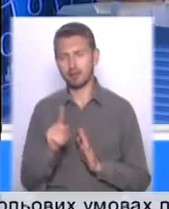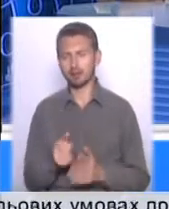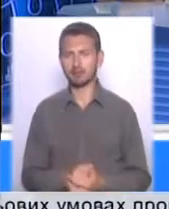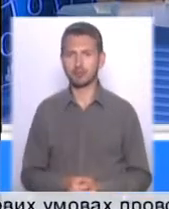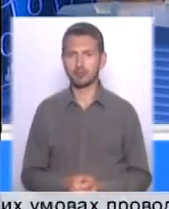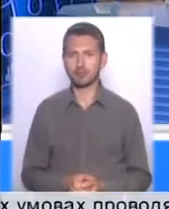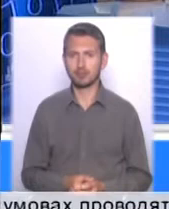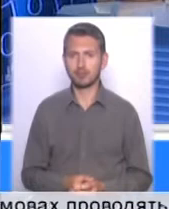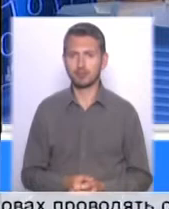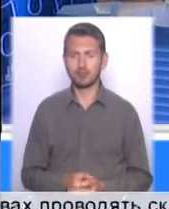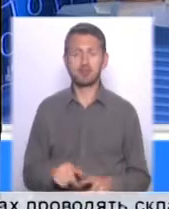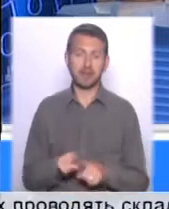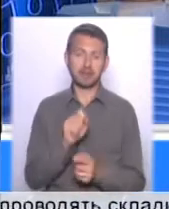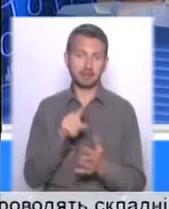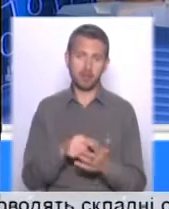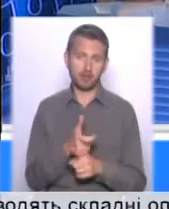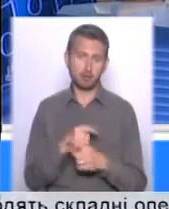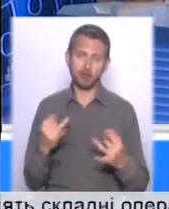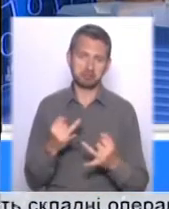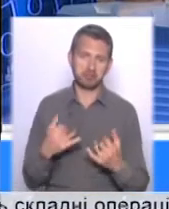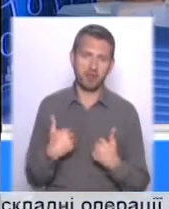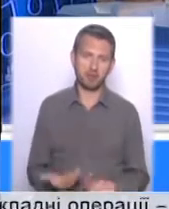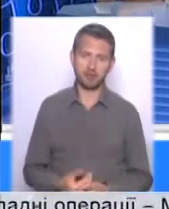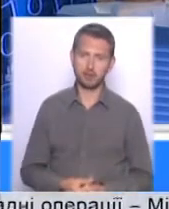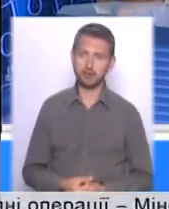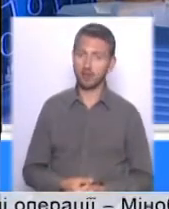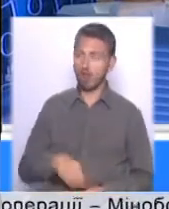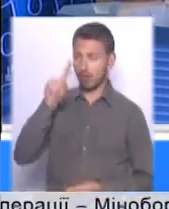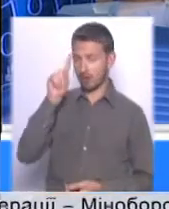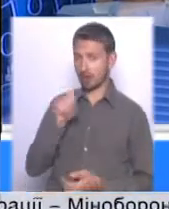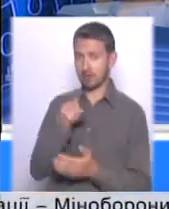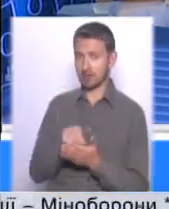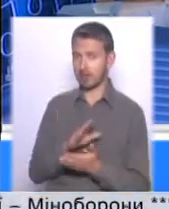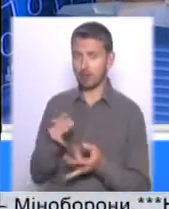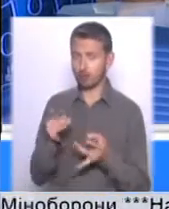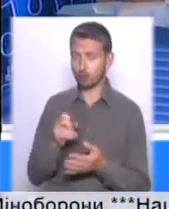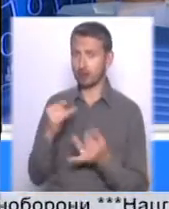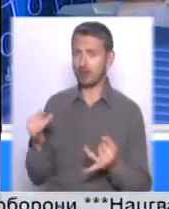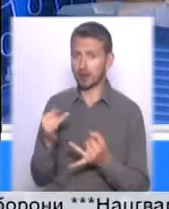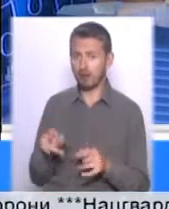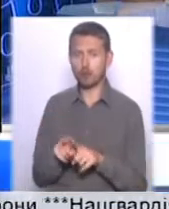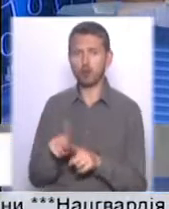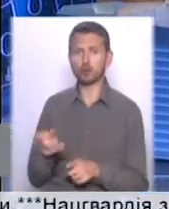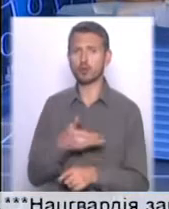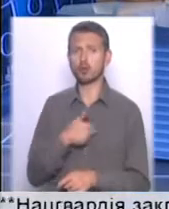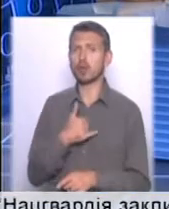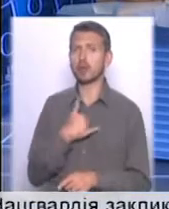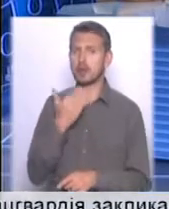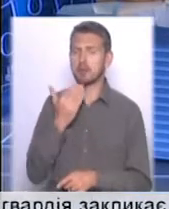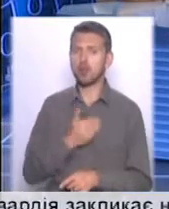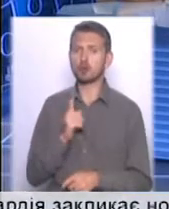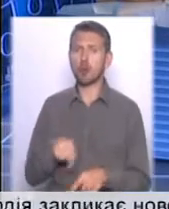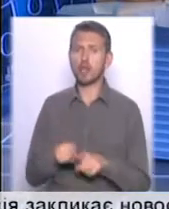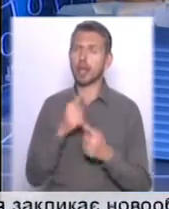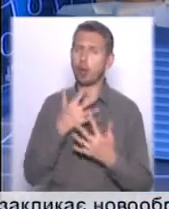Це воно питання дуже цікаве. Ви знаєте, це питання не те, що цікаве. Це все одно, що ви нас запитали, що таке